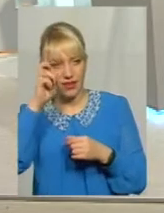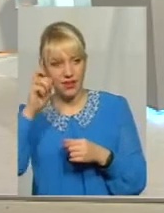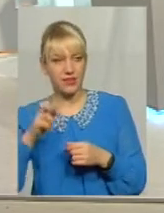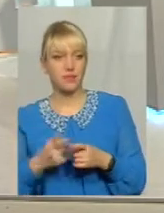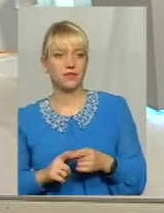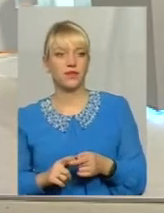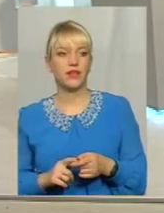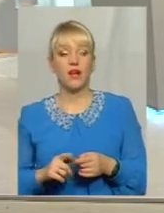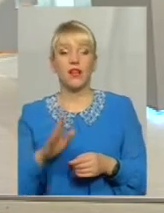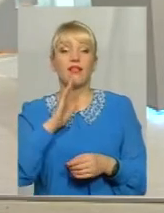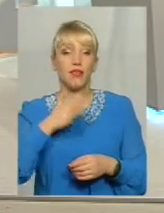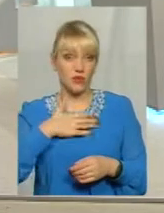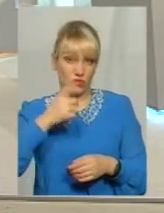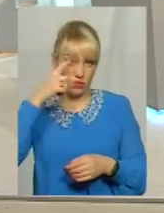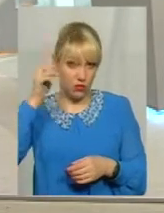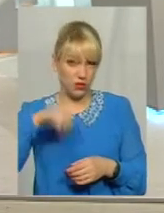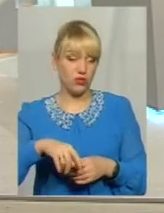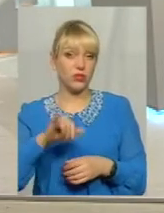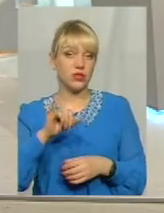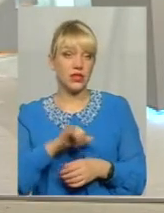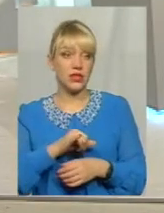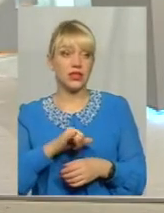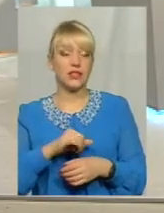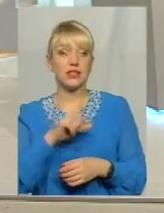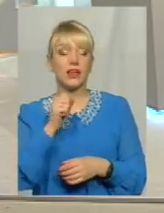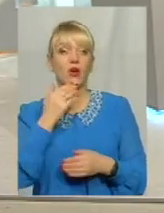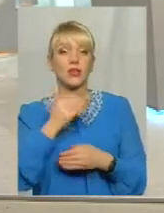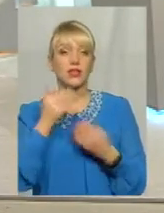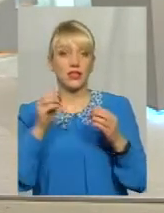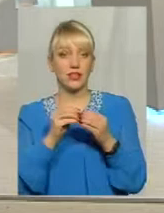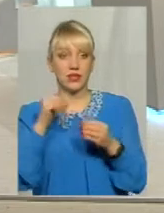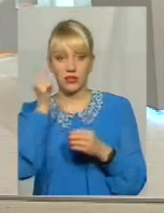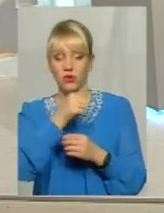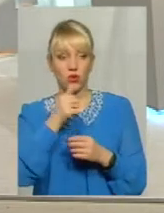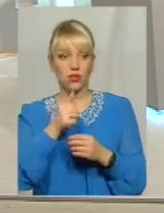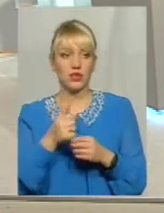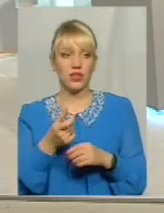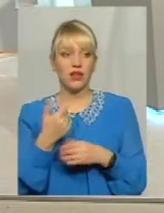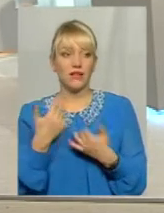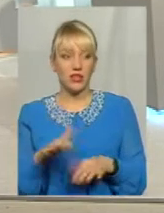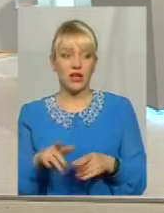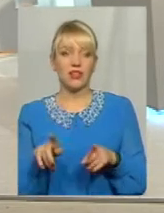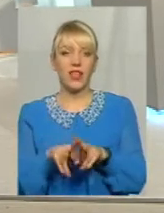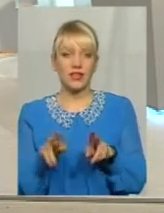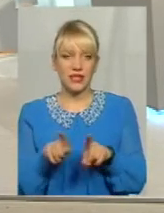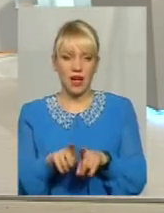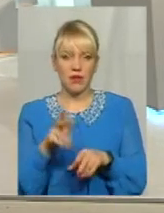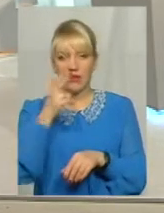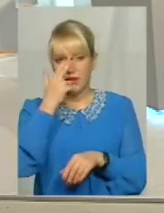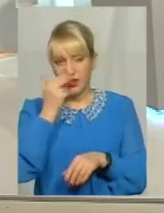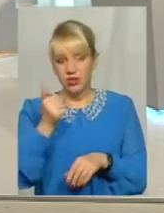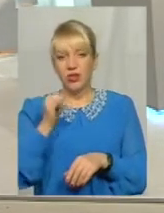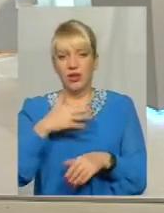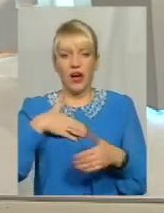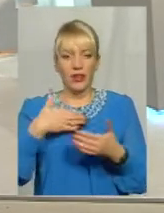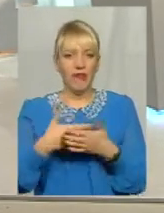вміють і вже, можна сказати, за останніх 10 років Вже теж стало звичним і